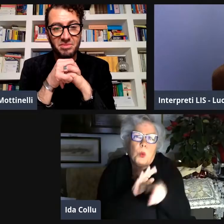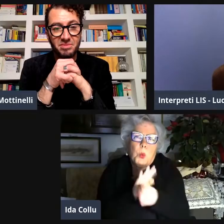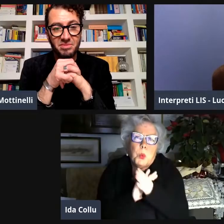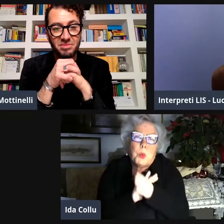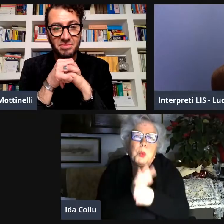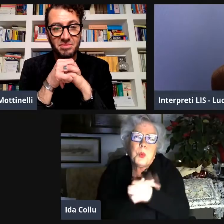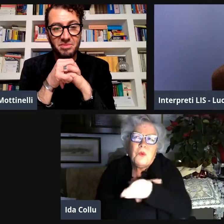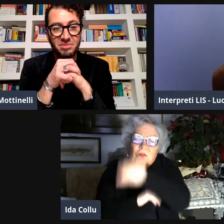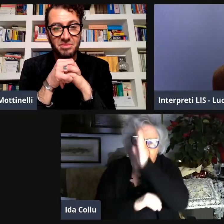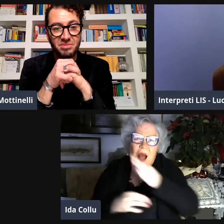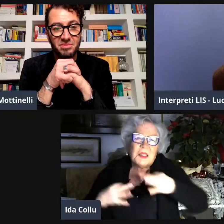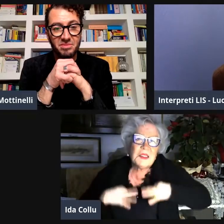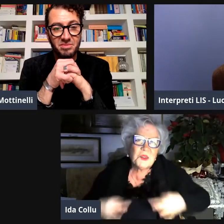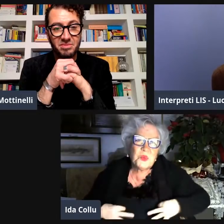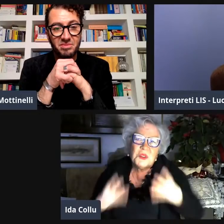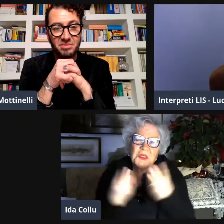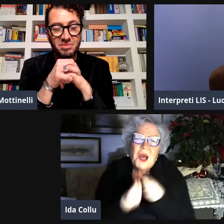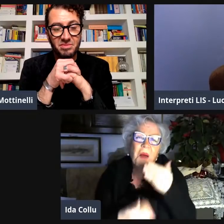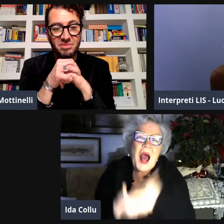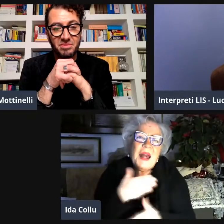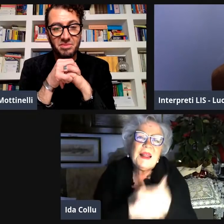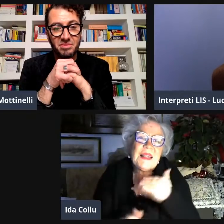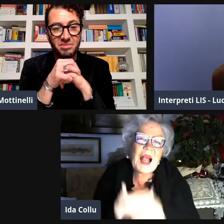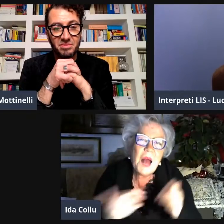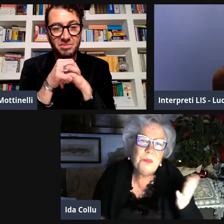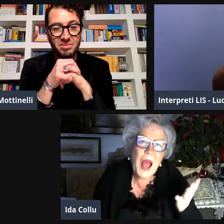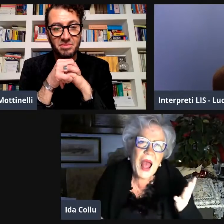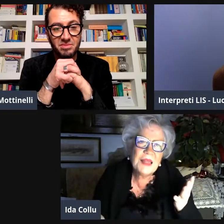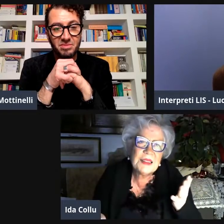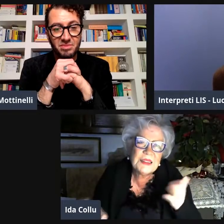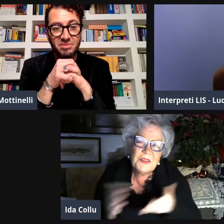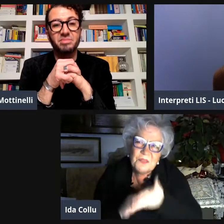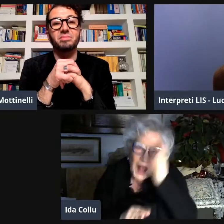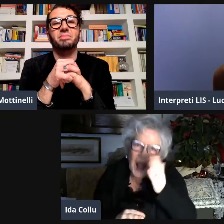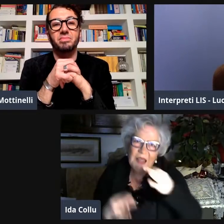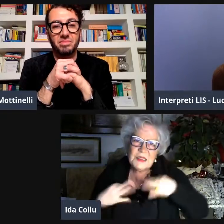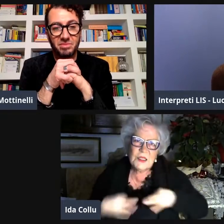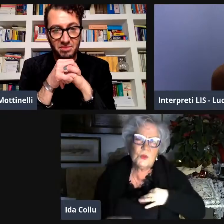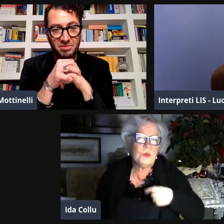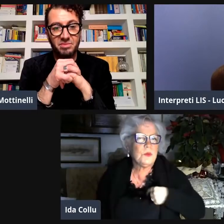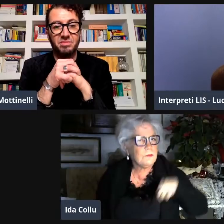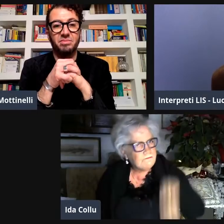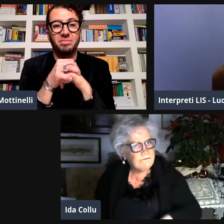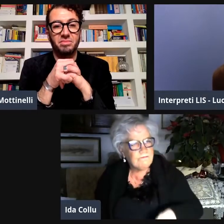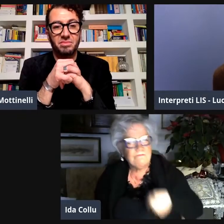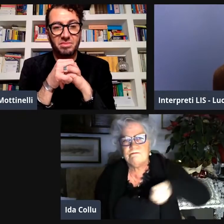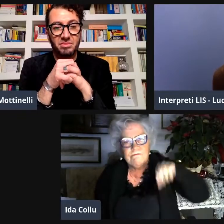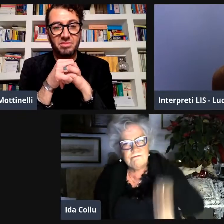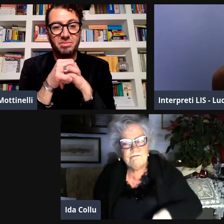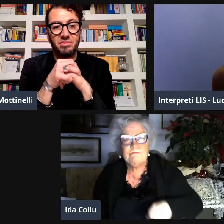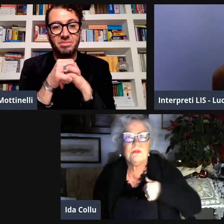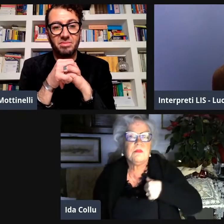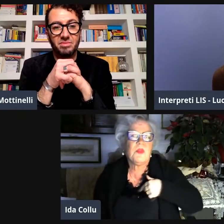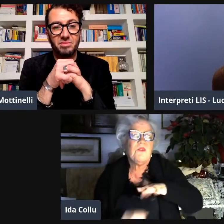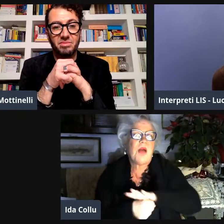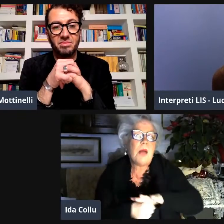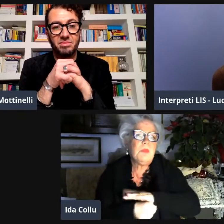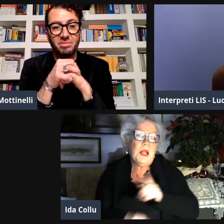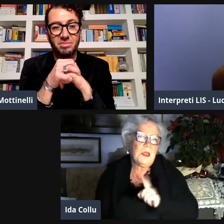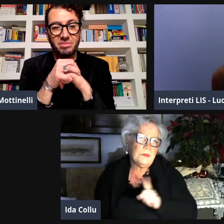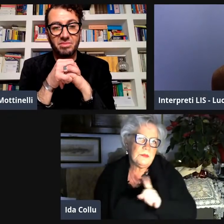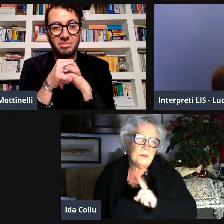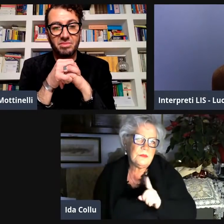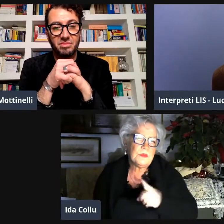Perché immaginate, una sorda in mezzo ad una scuola di udenti. Dicevano, ma no, ma vai via, ma vai in istituto. Invece io mi sono